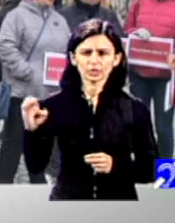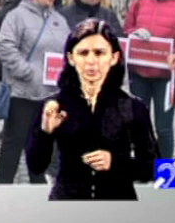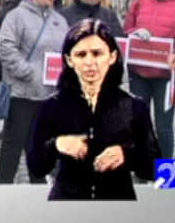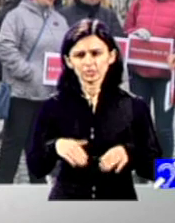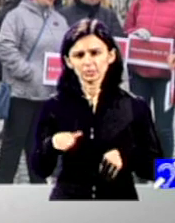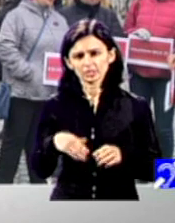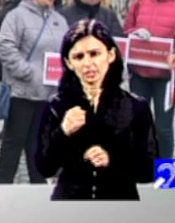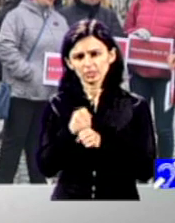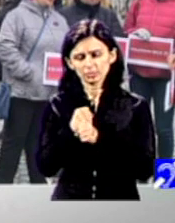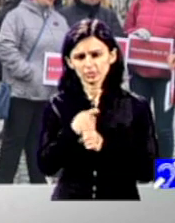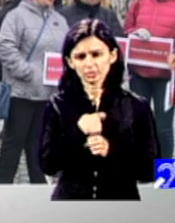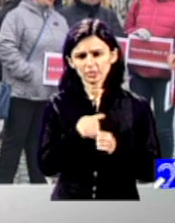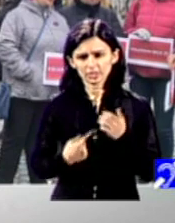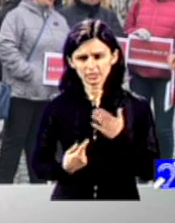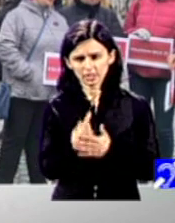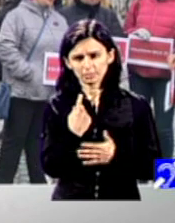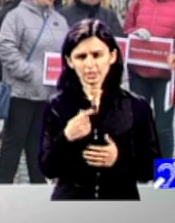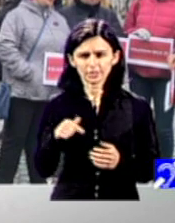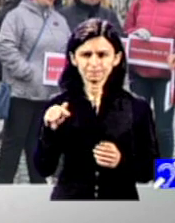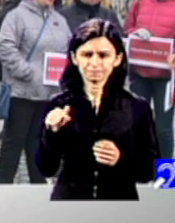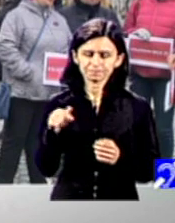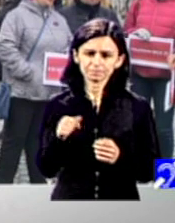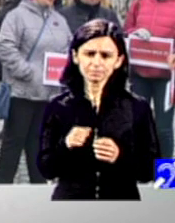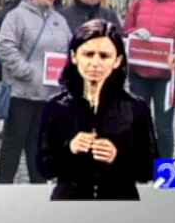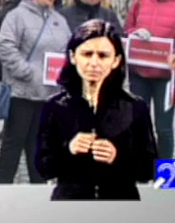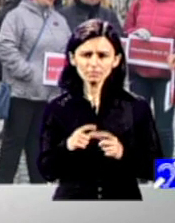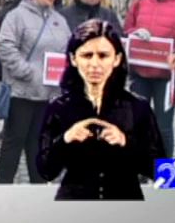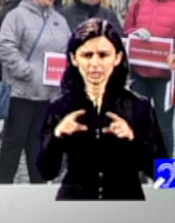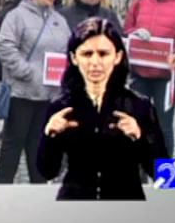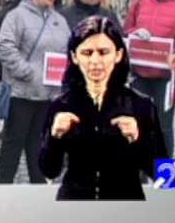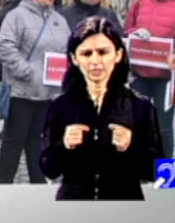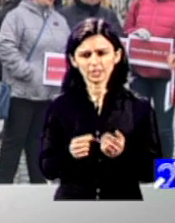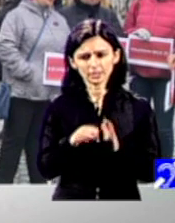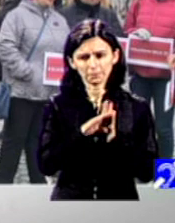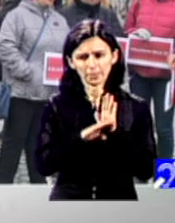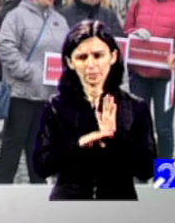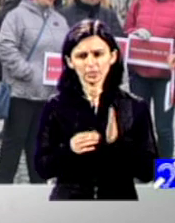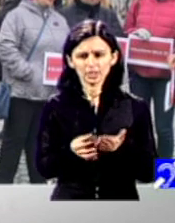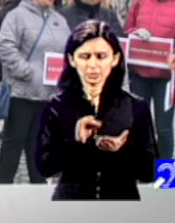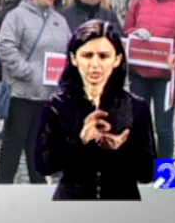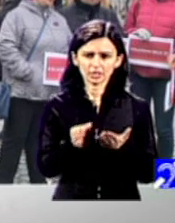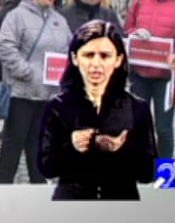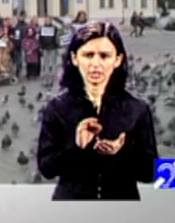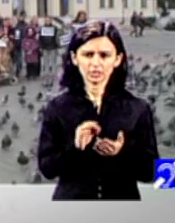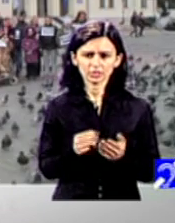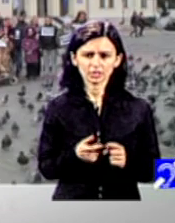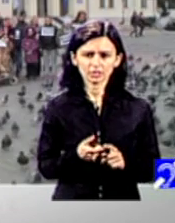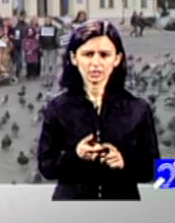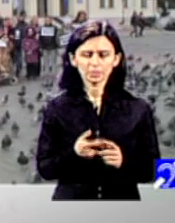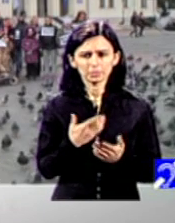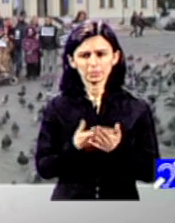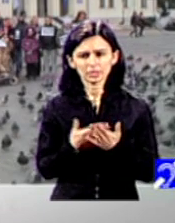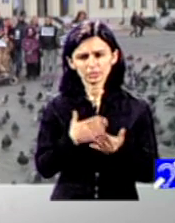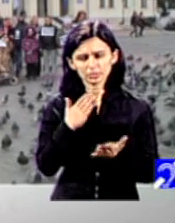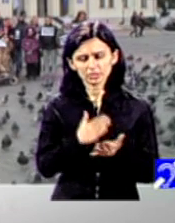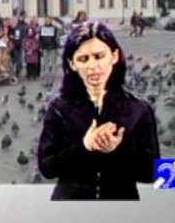apară această definire de agenda cu privire la dezinstitucionalizare și stabilirea unor proiecte